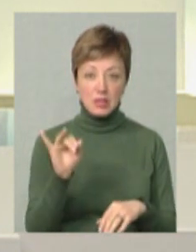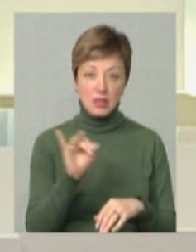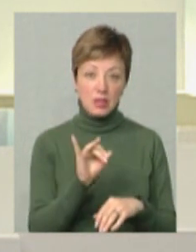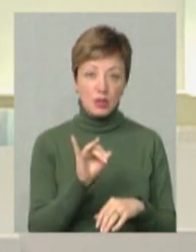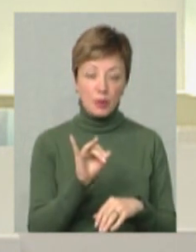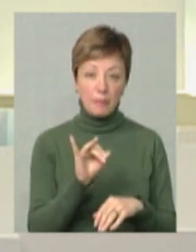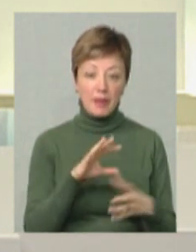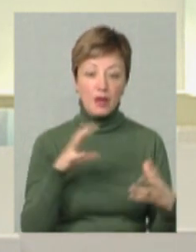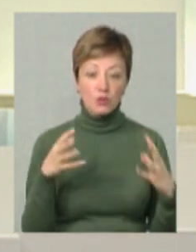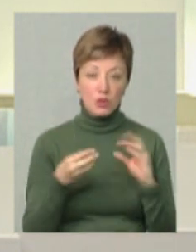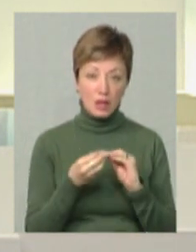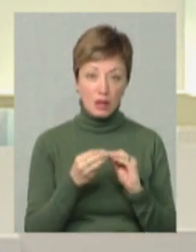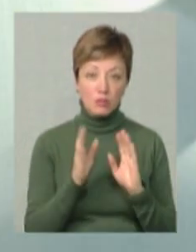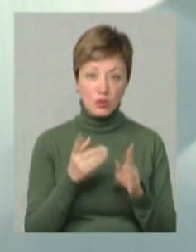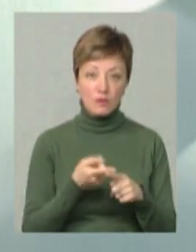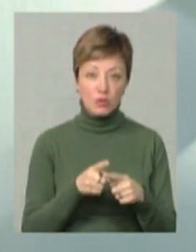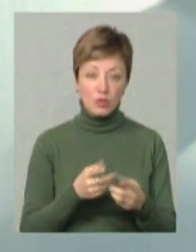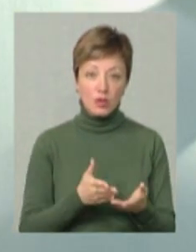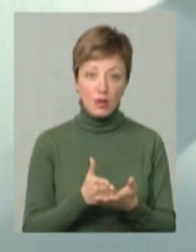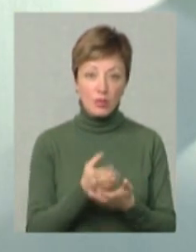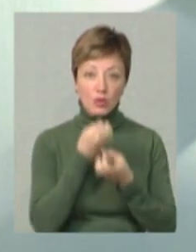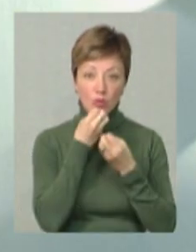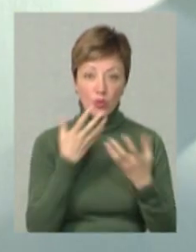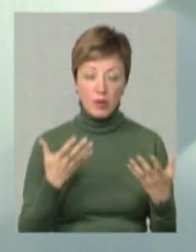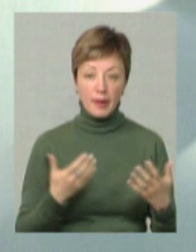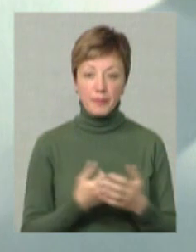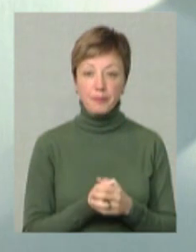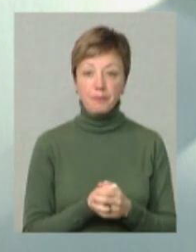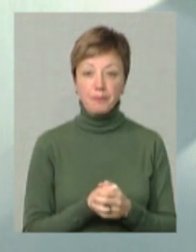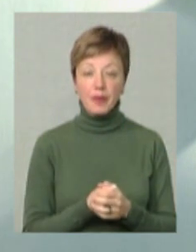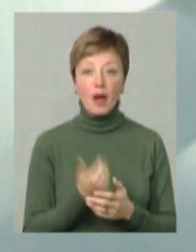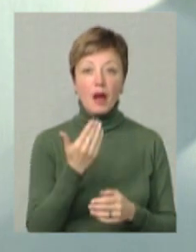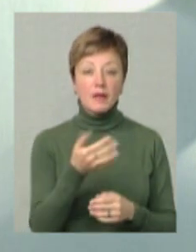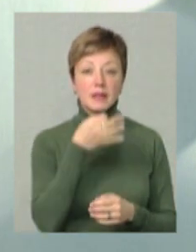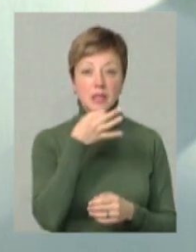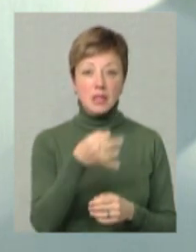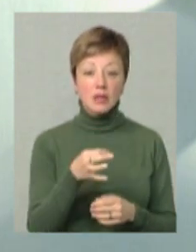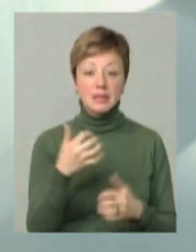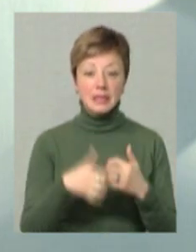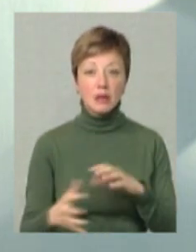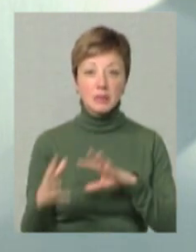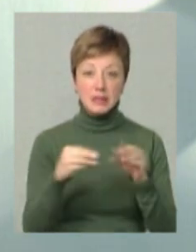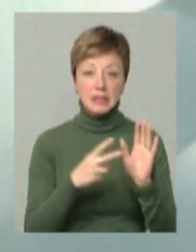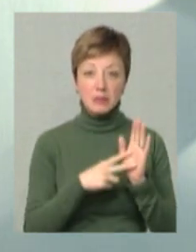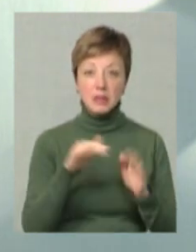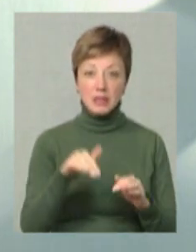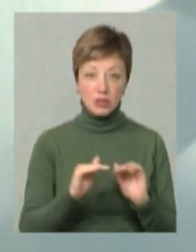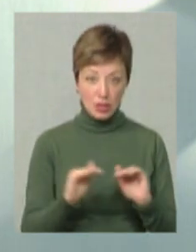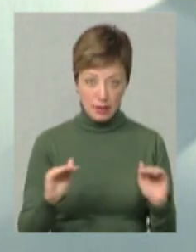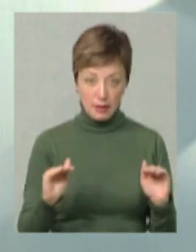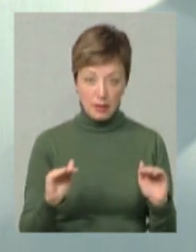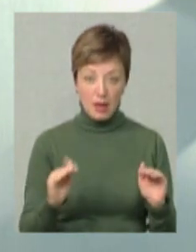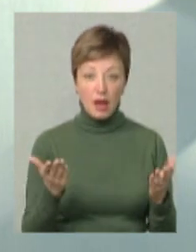і результат у нас буде в цьому напрямку добрий. Ви зуважили, що серед переселенців близько 7 тисяч діти.